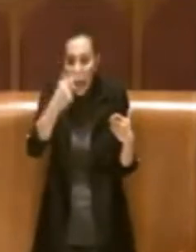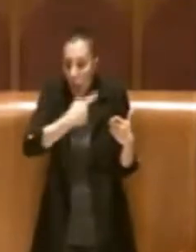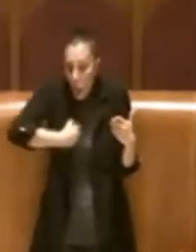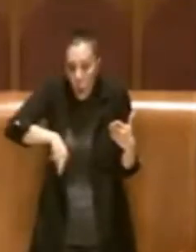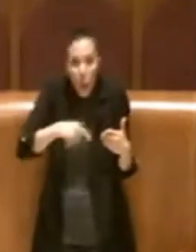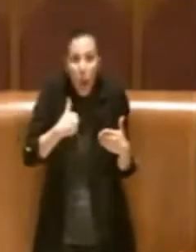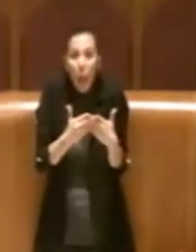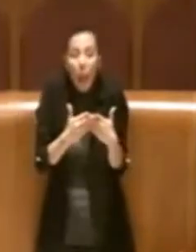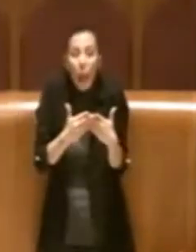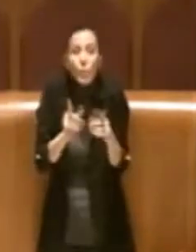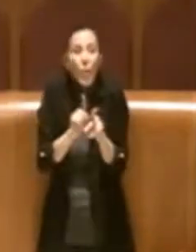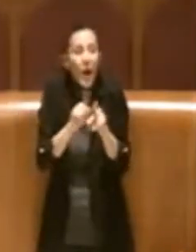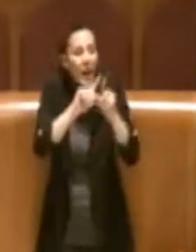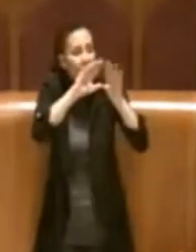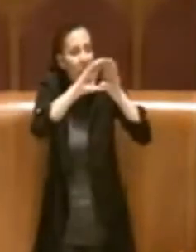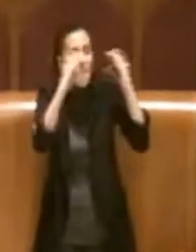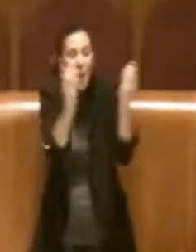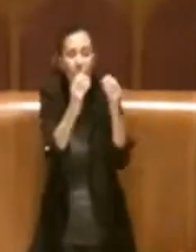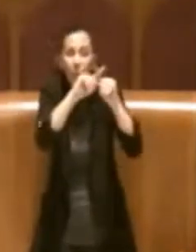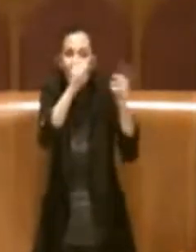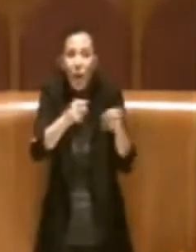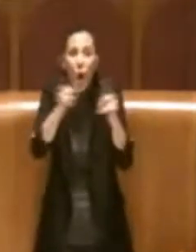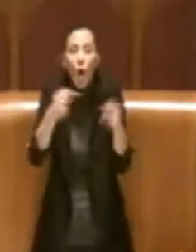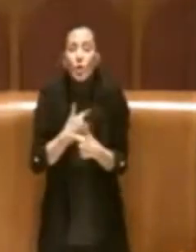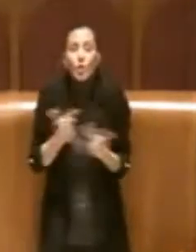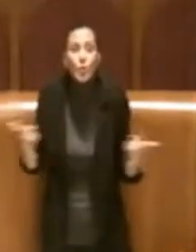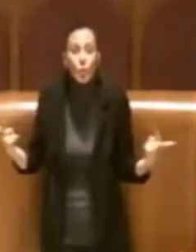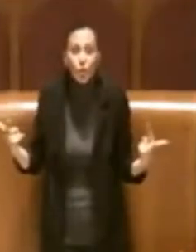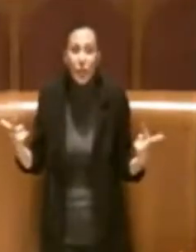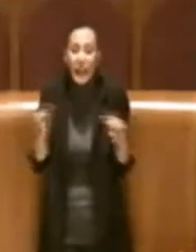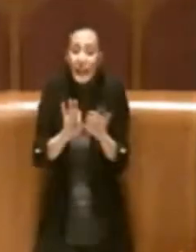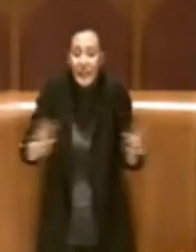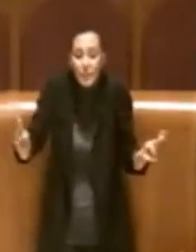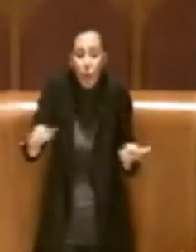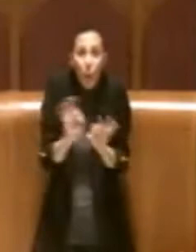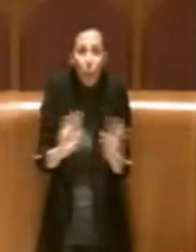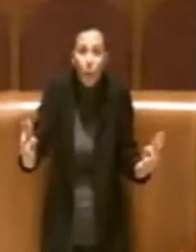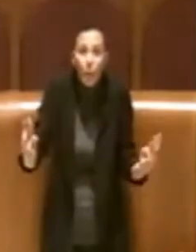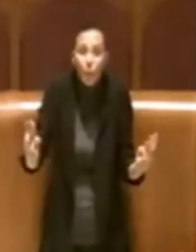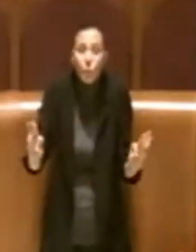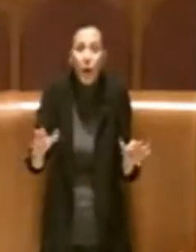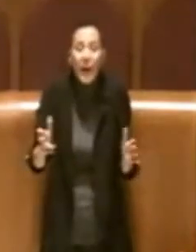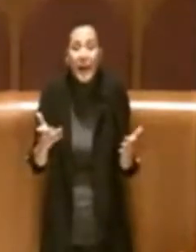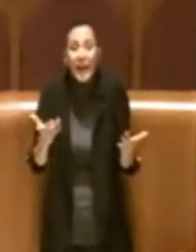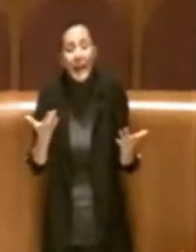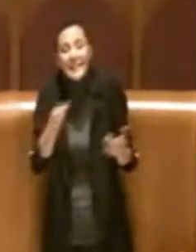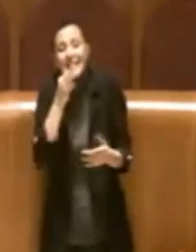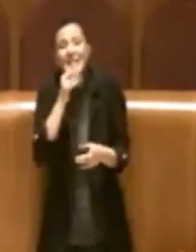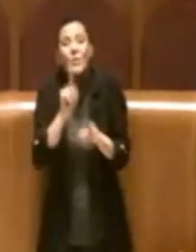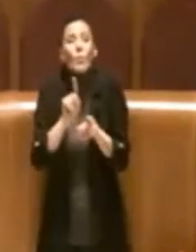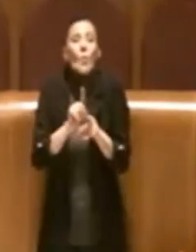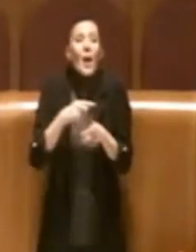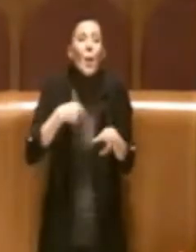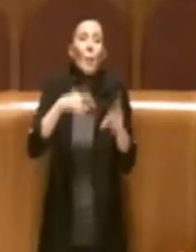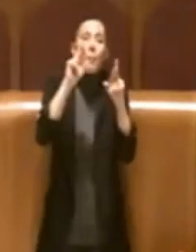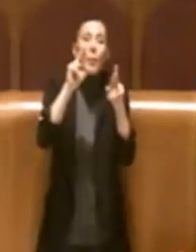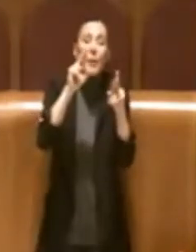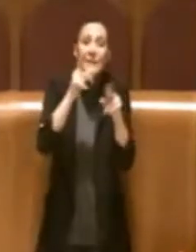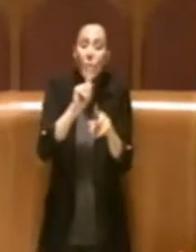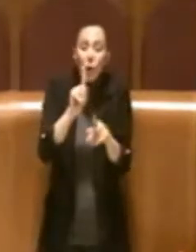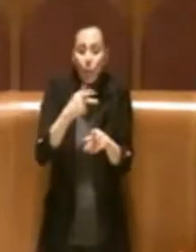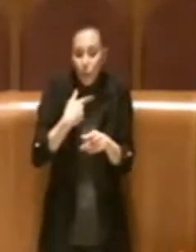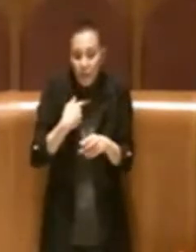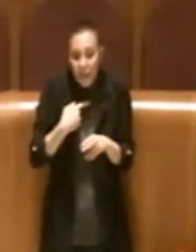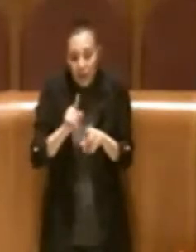disponibili. Diventa una promessa che è impossibile mantenere. Quindi facciamo una ricognizione degli immobili